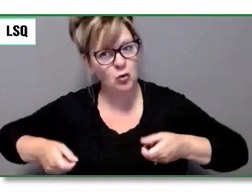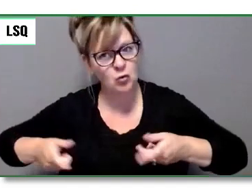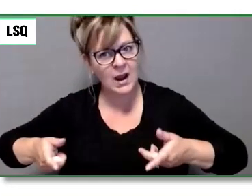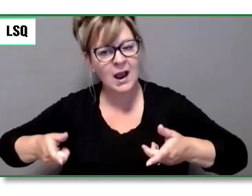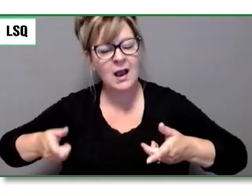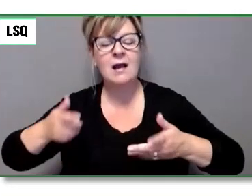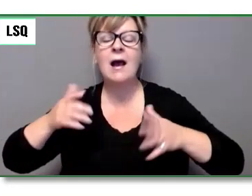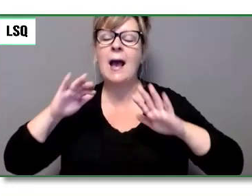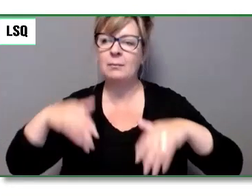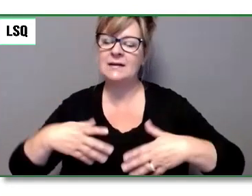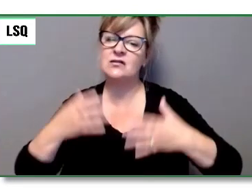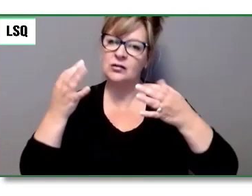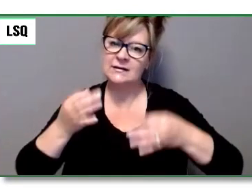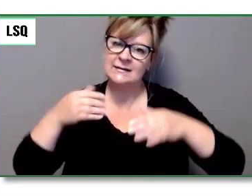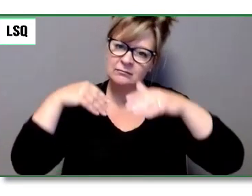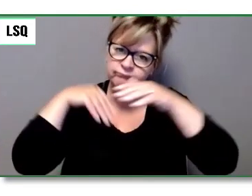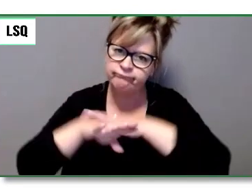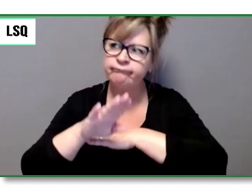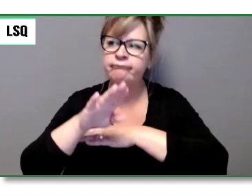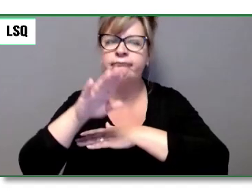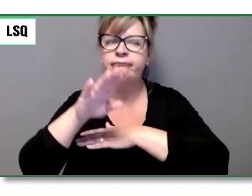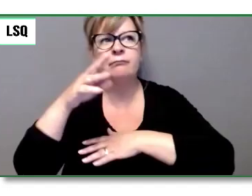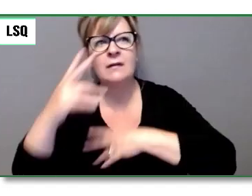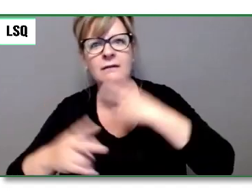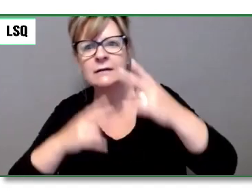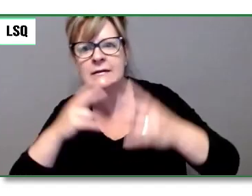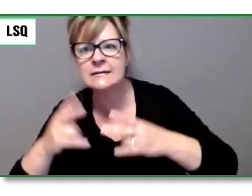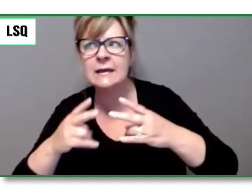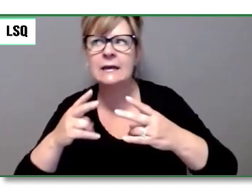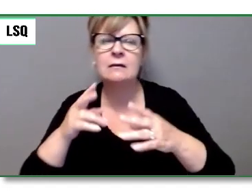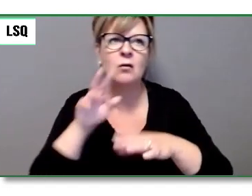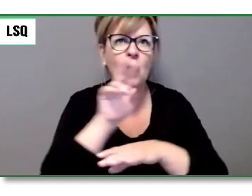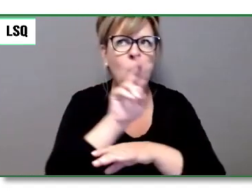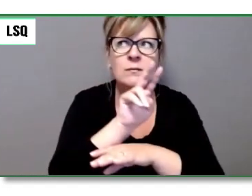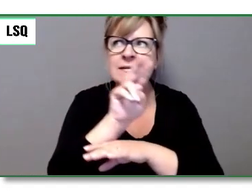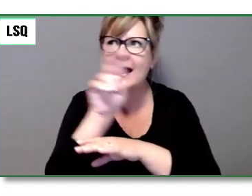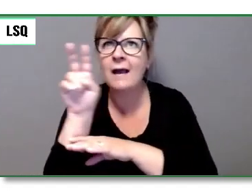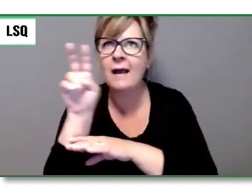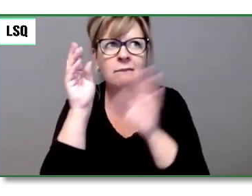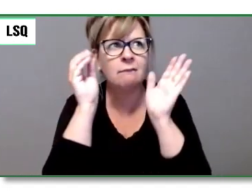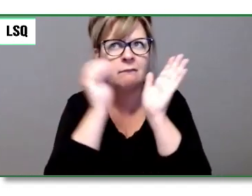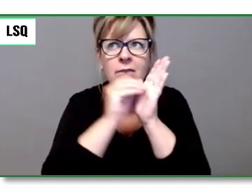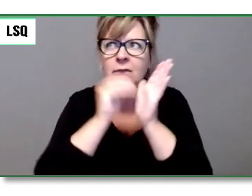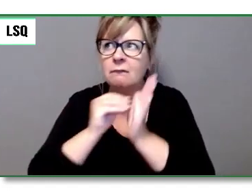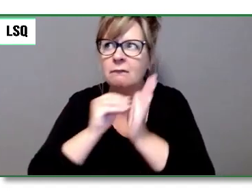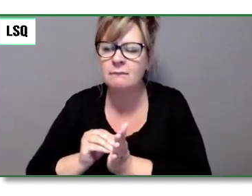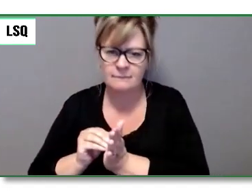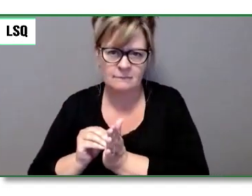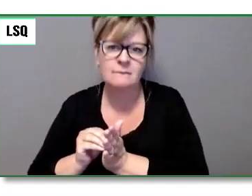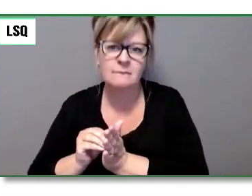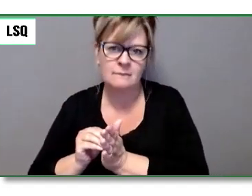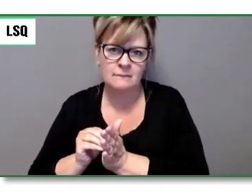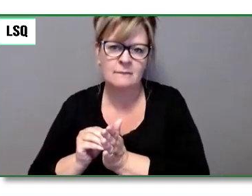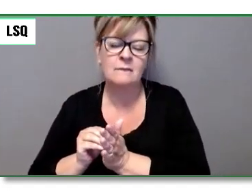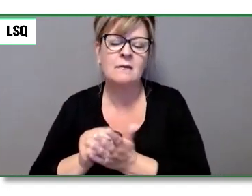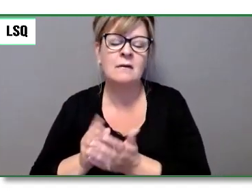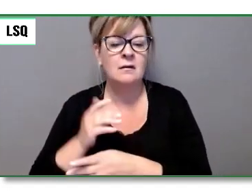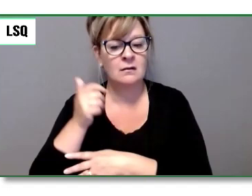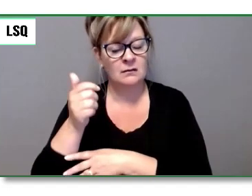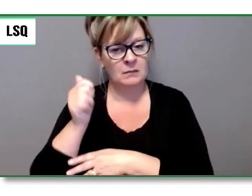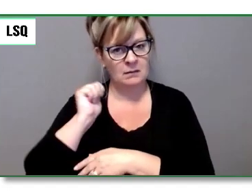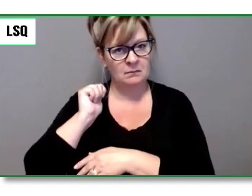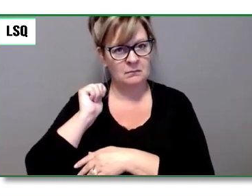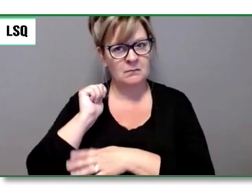Et selon, donc, ses essais, elle parle de comment elle se sent quant à l'accès. Elle a dit,